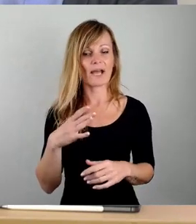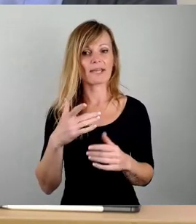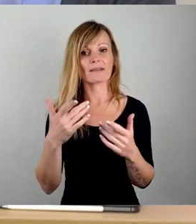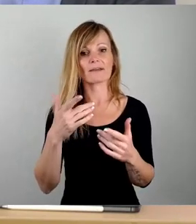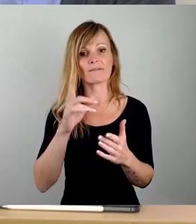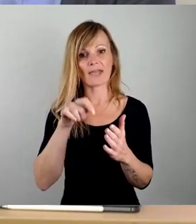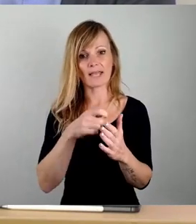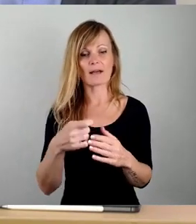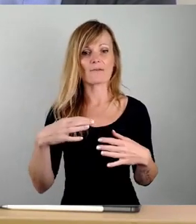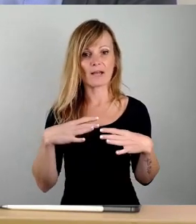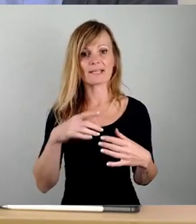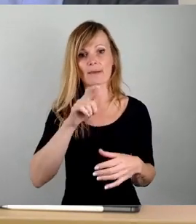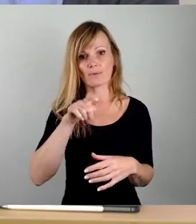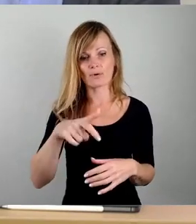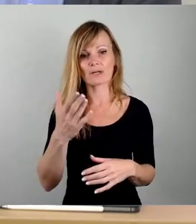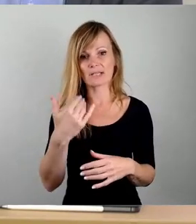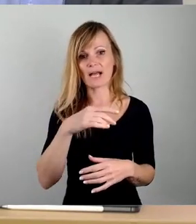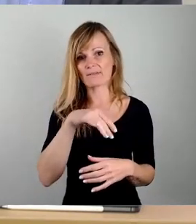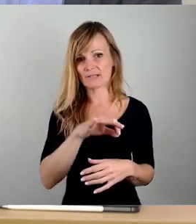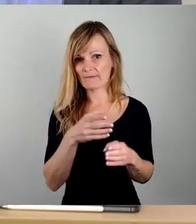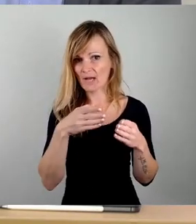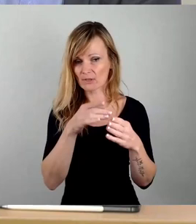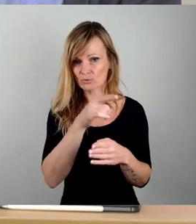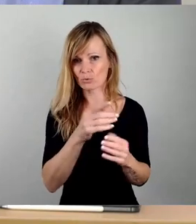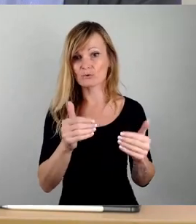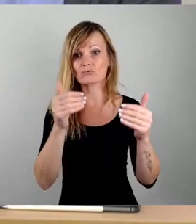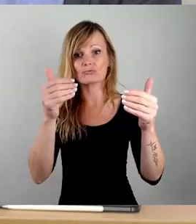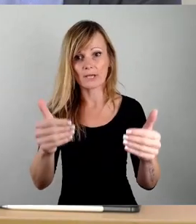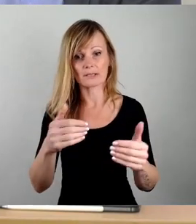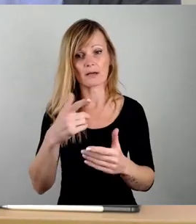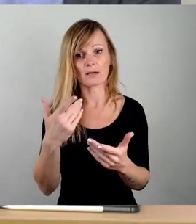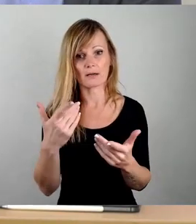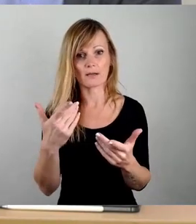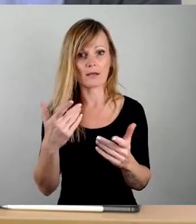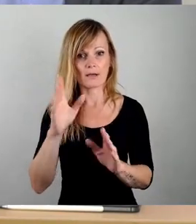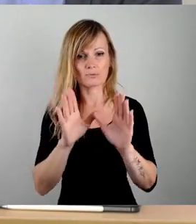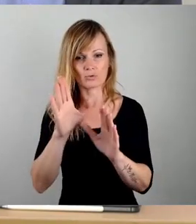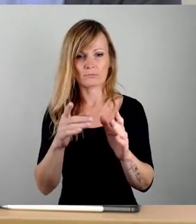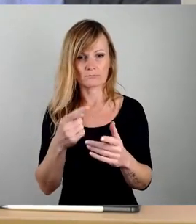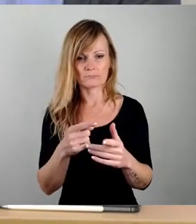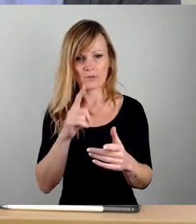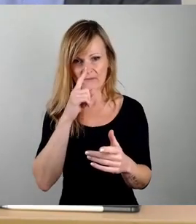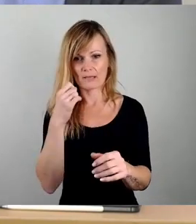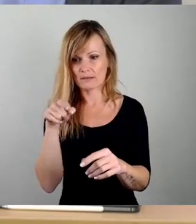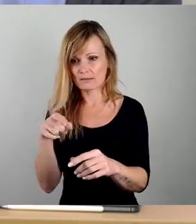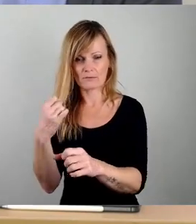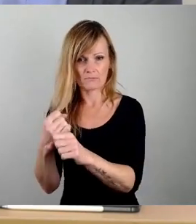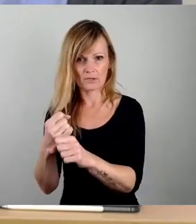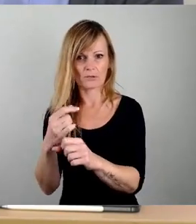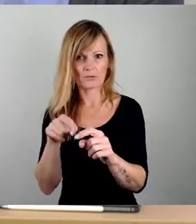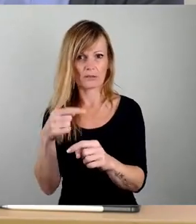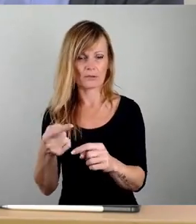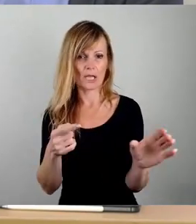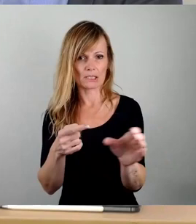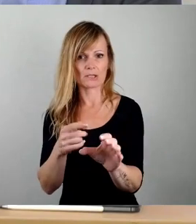-Fraktion. Den würde ich danach abstimmen, weil der ist ja wahlweise ersetzend. Wenn der durch ist, ist das finde ich doch.